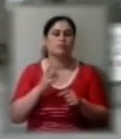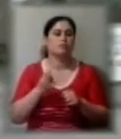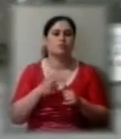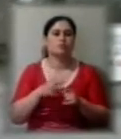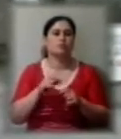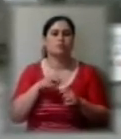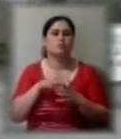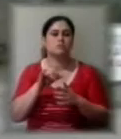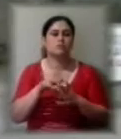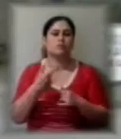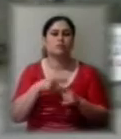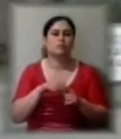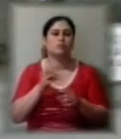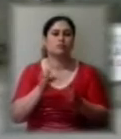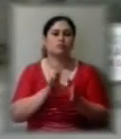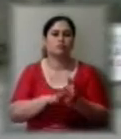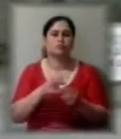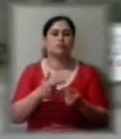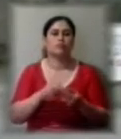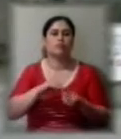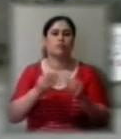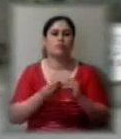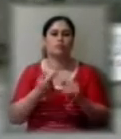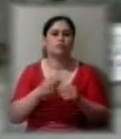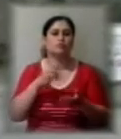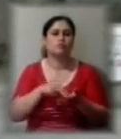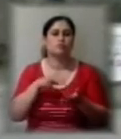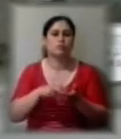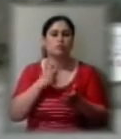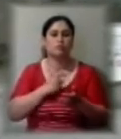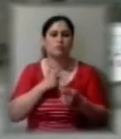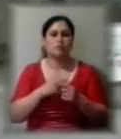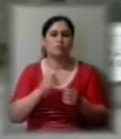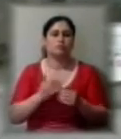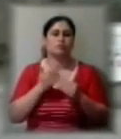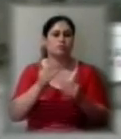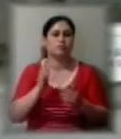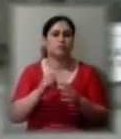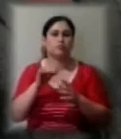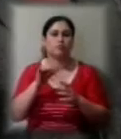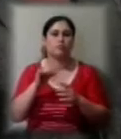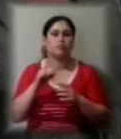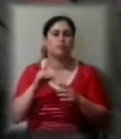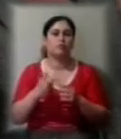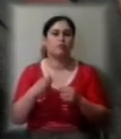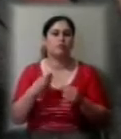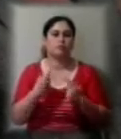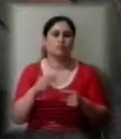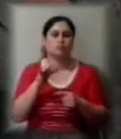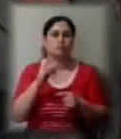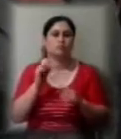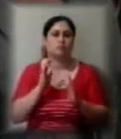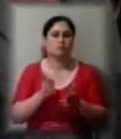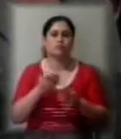проблема для того, що собівартість нашого виробництва, вона збільшиться і добре будемо отримувати по зовсім іншим цінам. Перекрили вулицю,